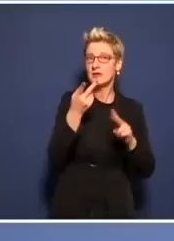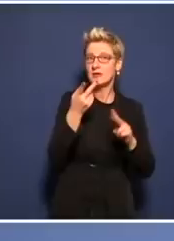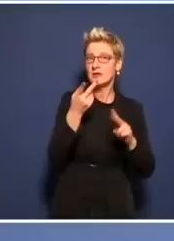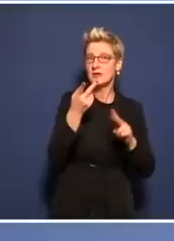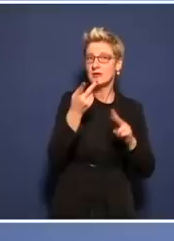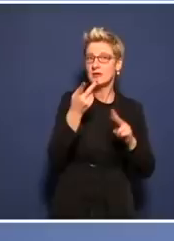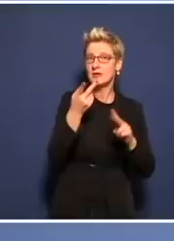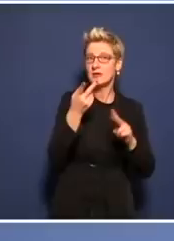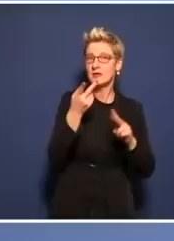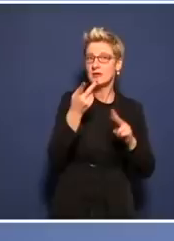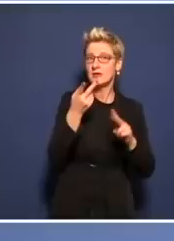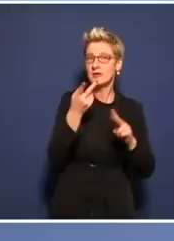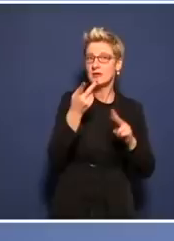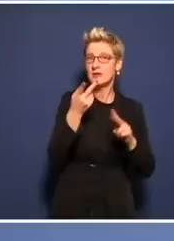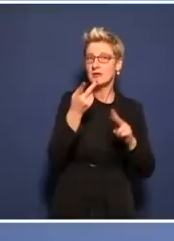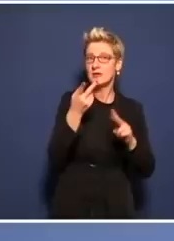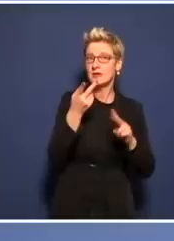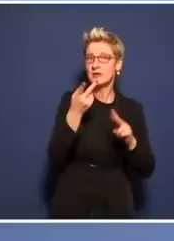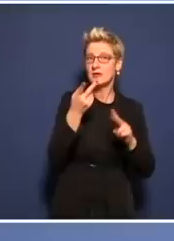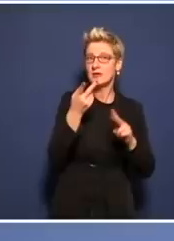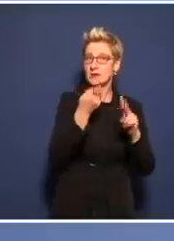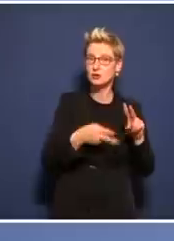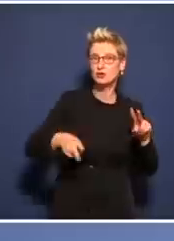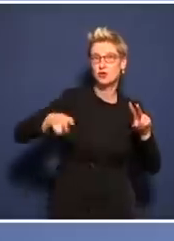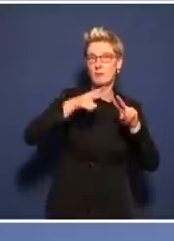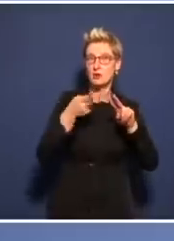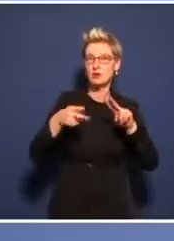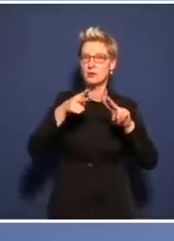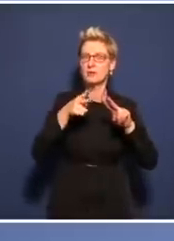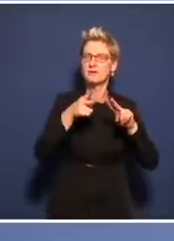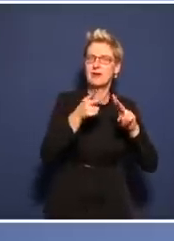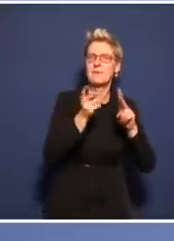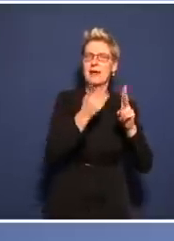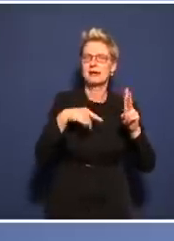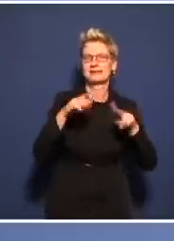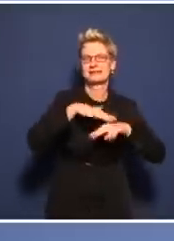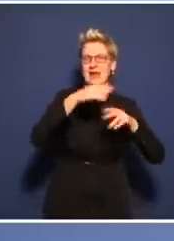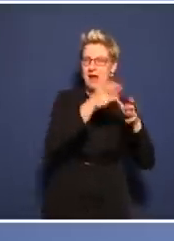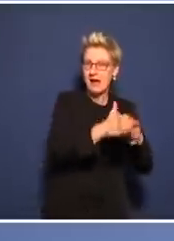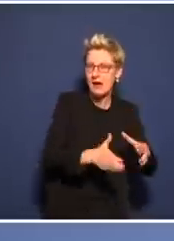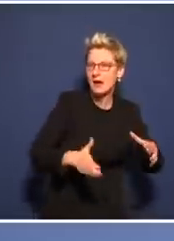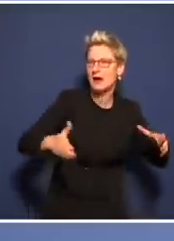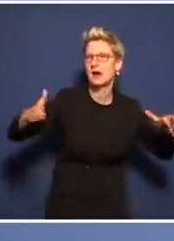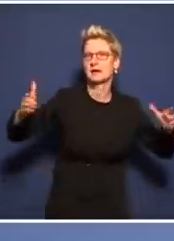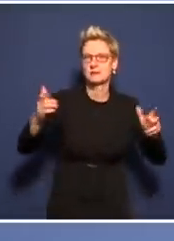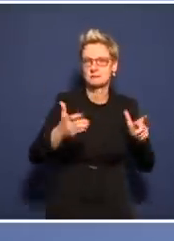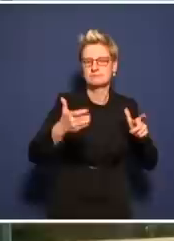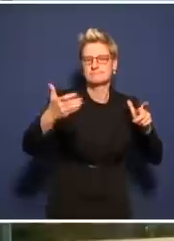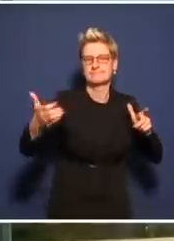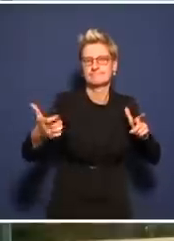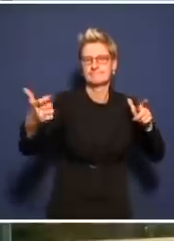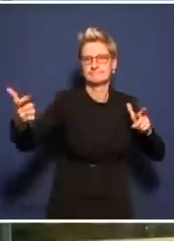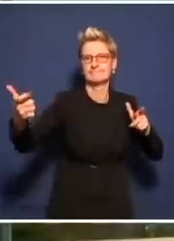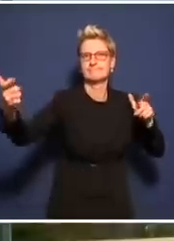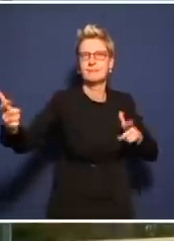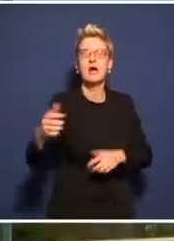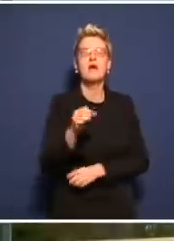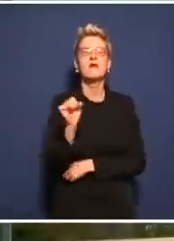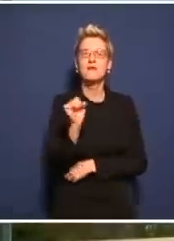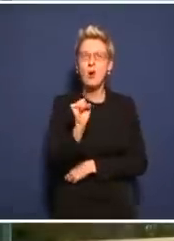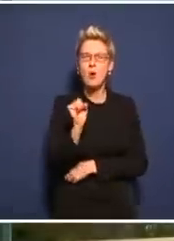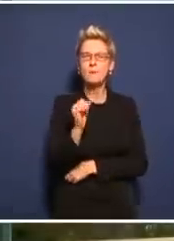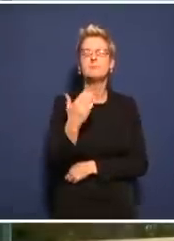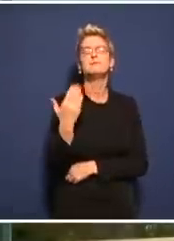gespannt, wie Herr Lauterbach das Ganze begründet. Durch die Maßnahmen, die wir machen. Ja, der Hintergrund ist der, wir wollen aus der